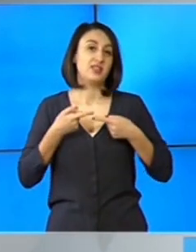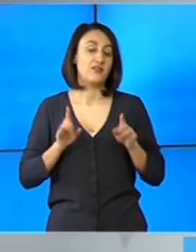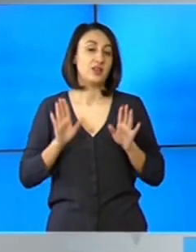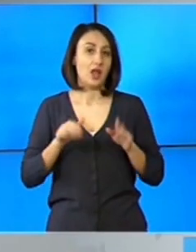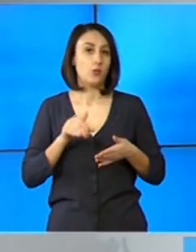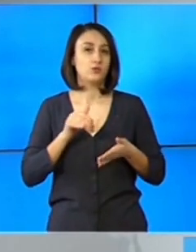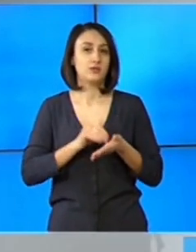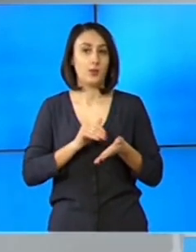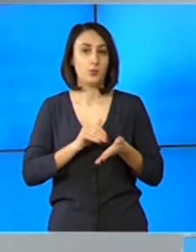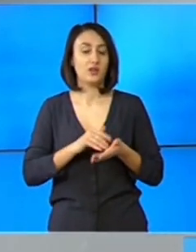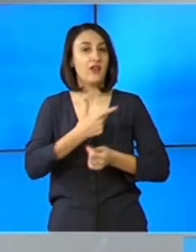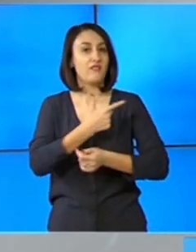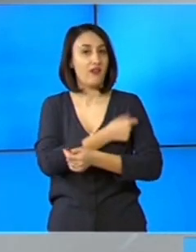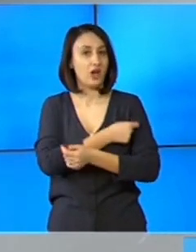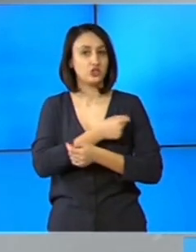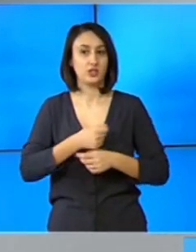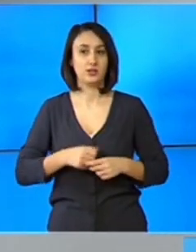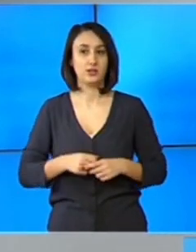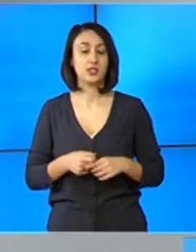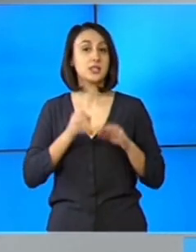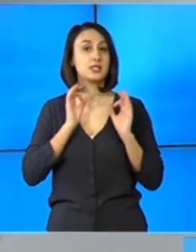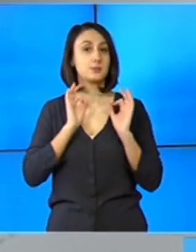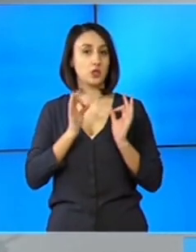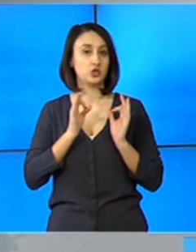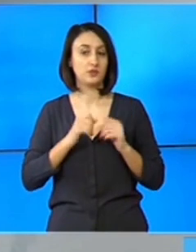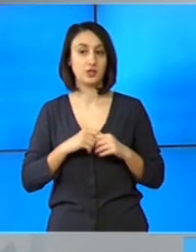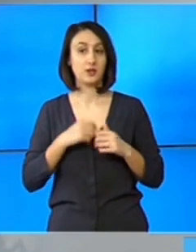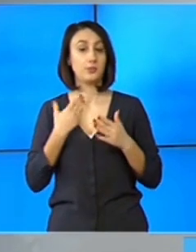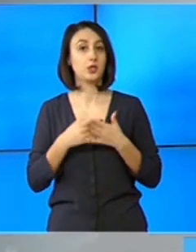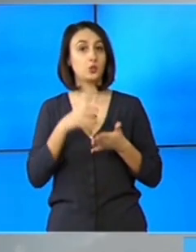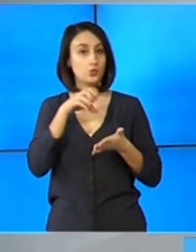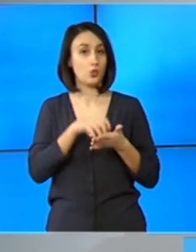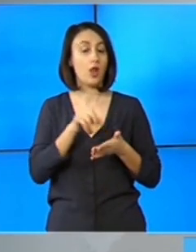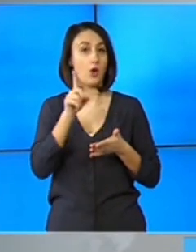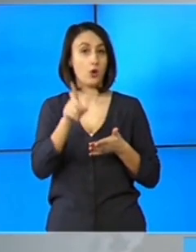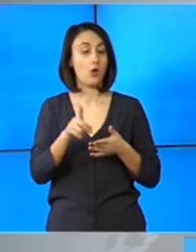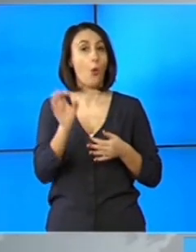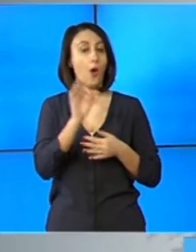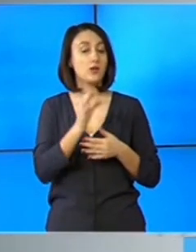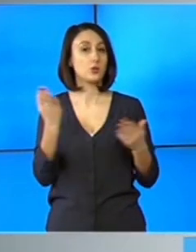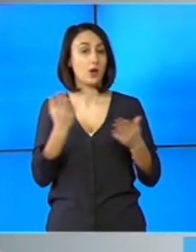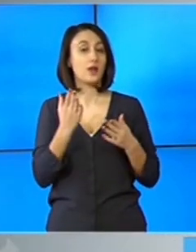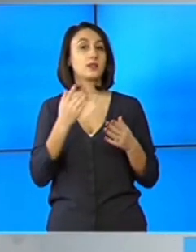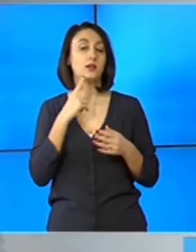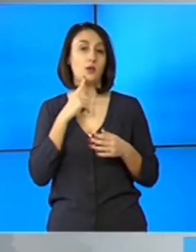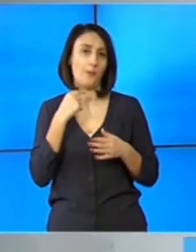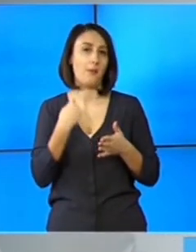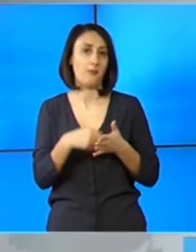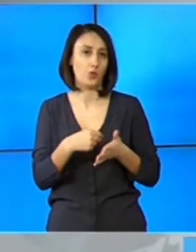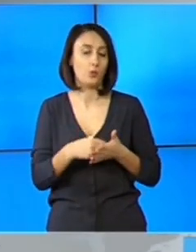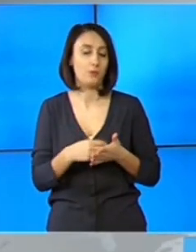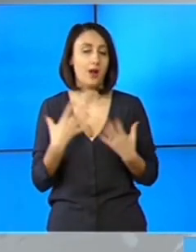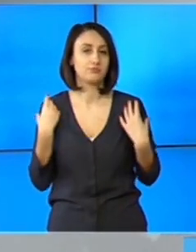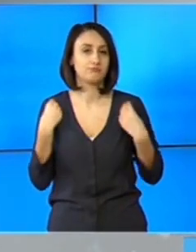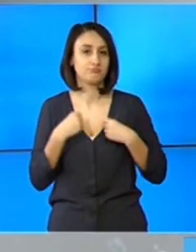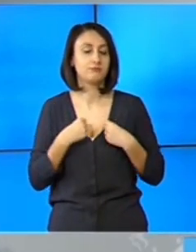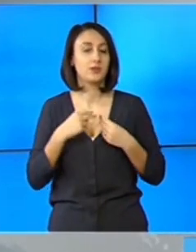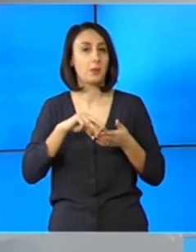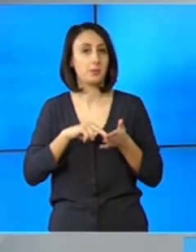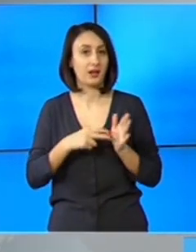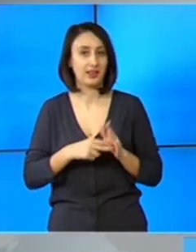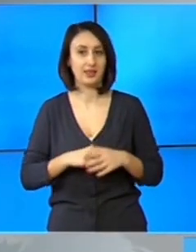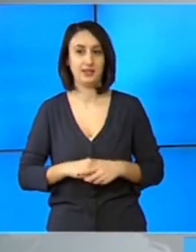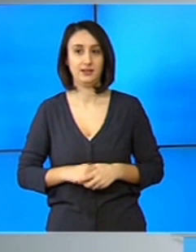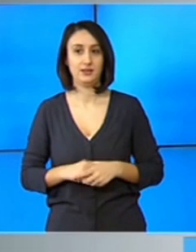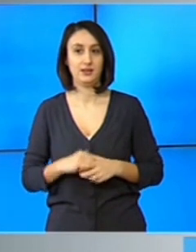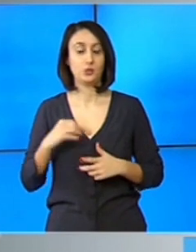care au necesitat vaccinări specifice pentru zonele respective, ocazie cu care, sigur că da, am reușit să fiu pregătit.